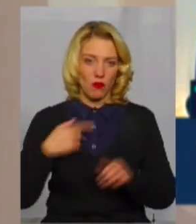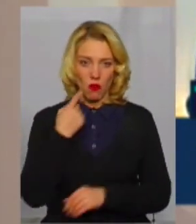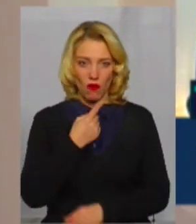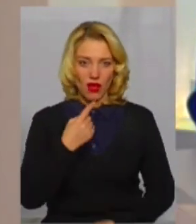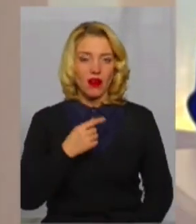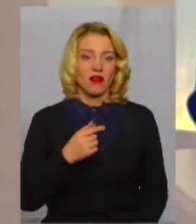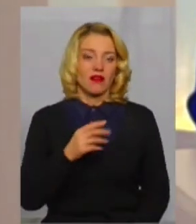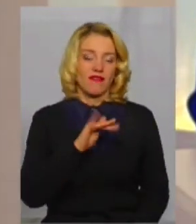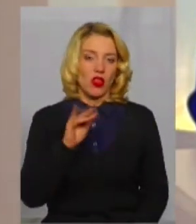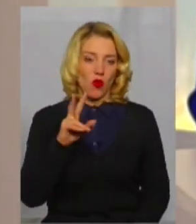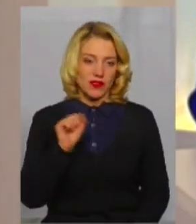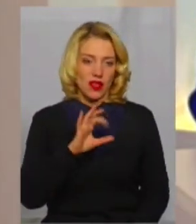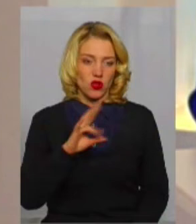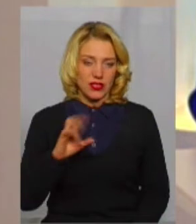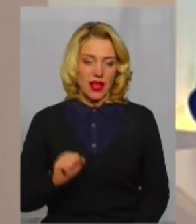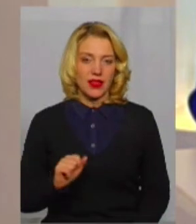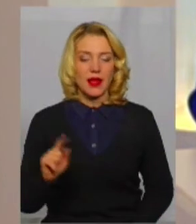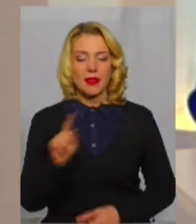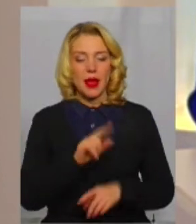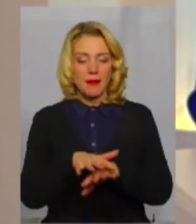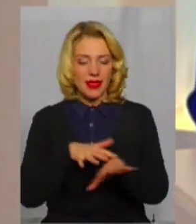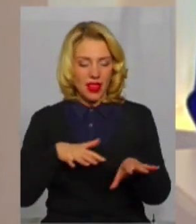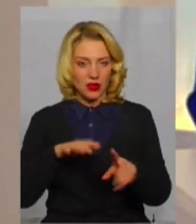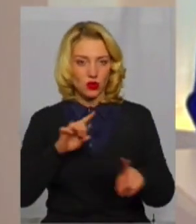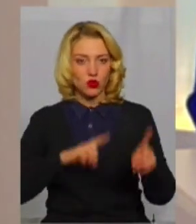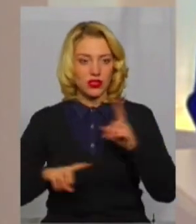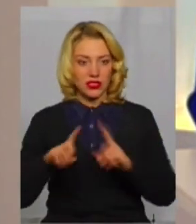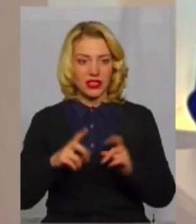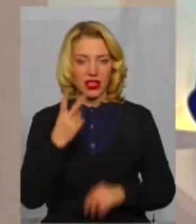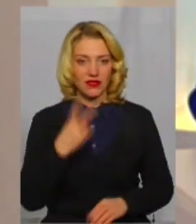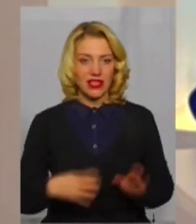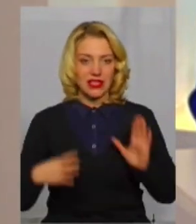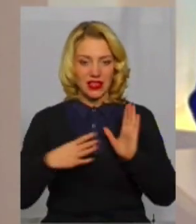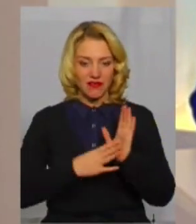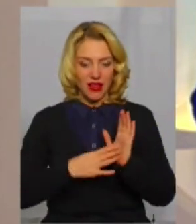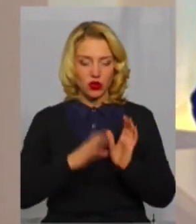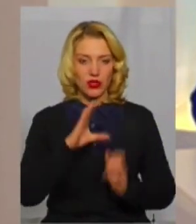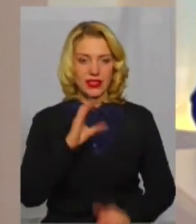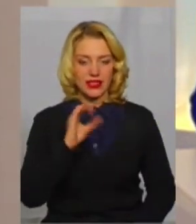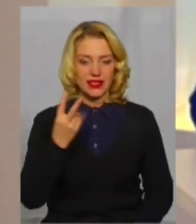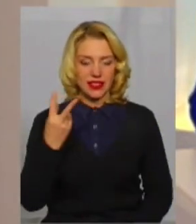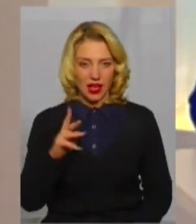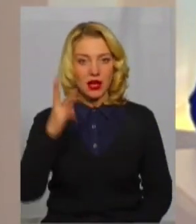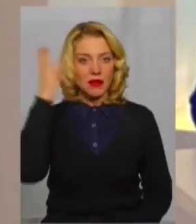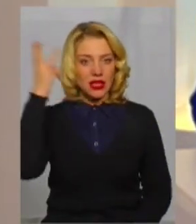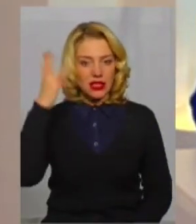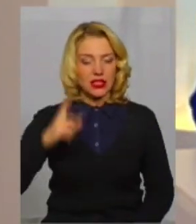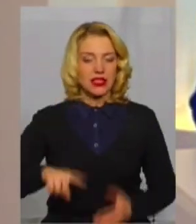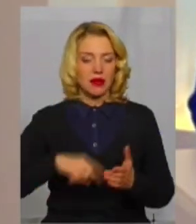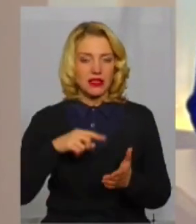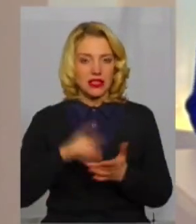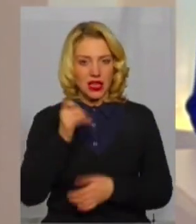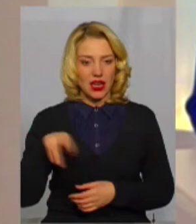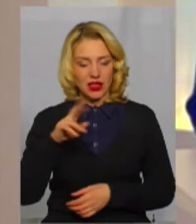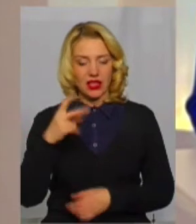Оксана Фіновська. На пленарному засіданні 29-ї сесії Хмельницької обласної ради 20